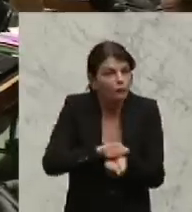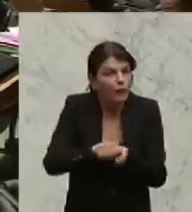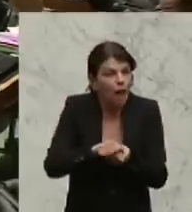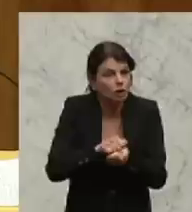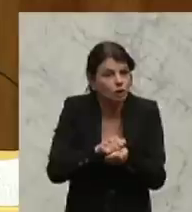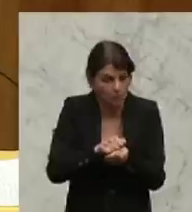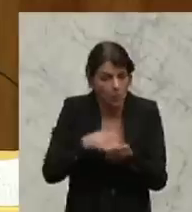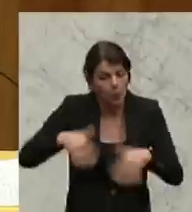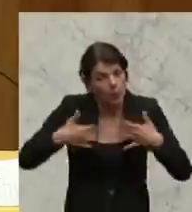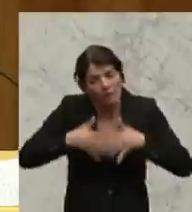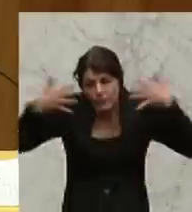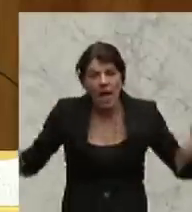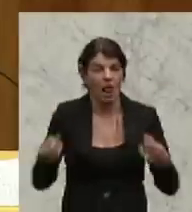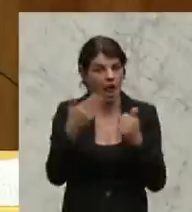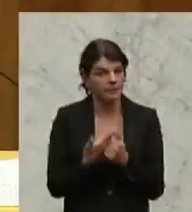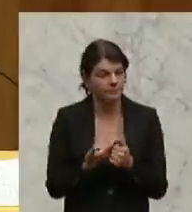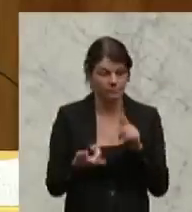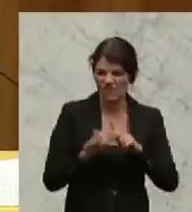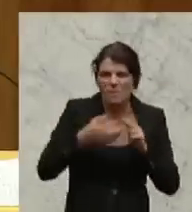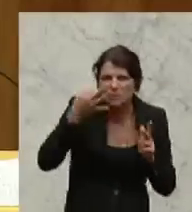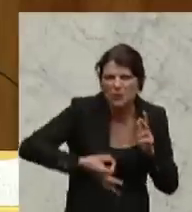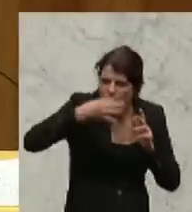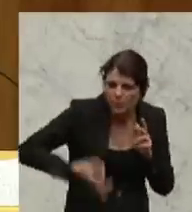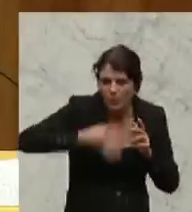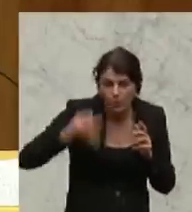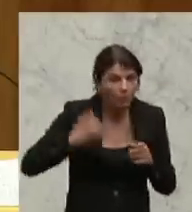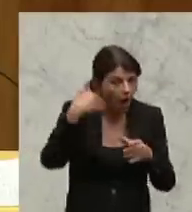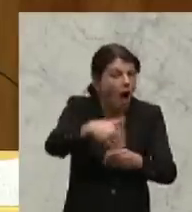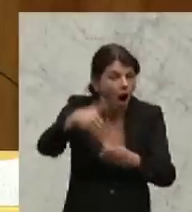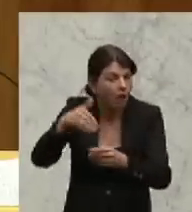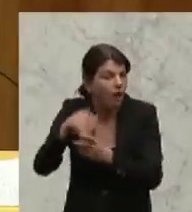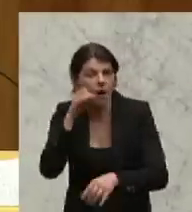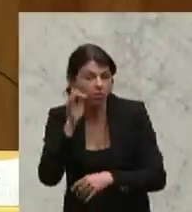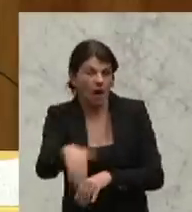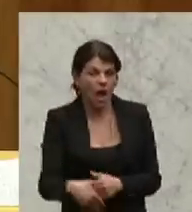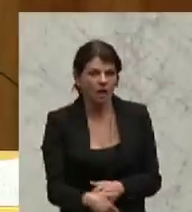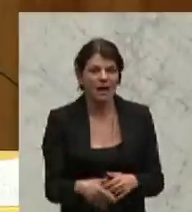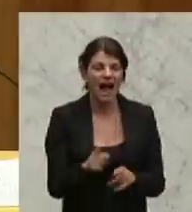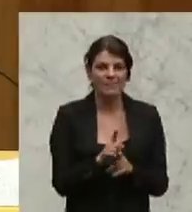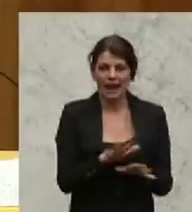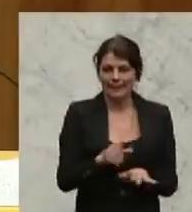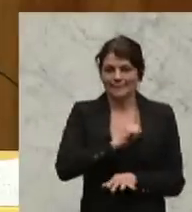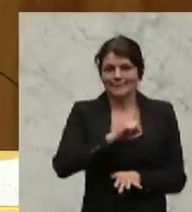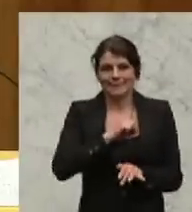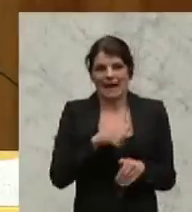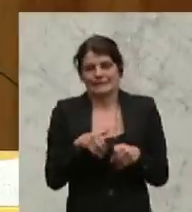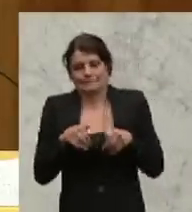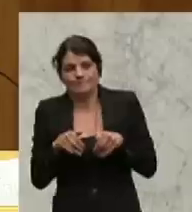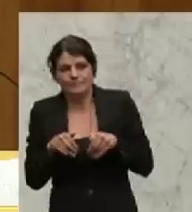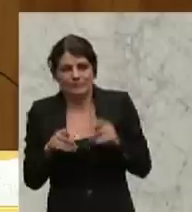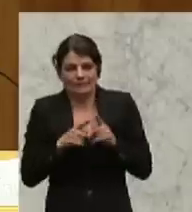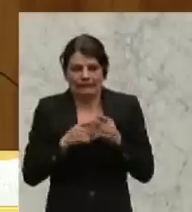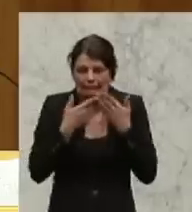gemacht wurde, dass weitere Betrügereien an der Tagesordnung gestanden haben. Aber aus Angst, aus Angst davor, dass das alles